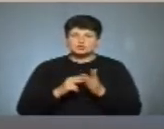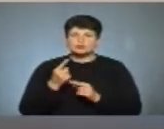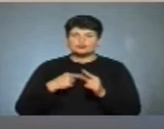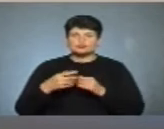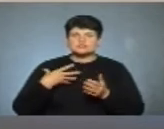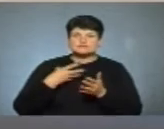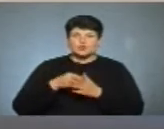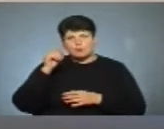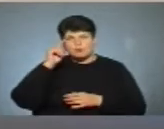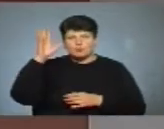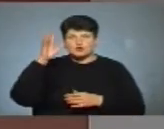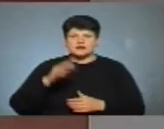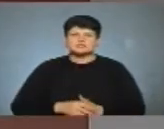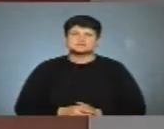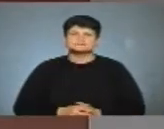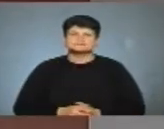популярність.